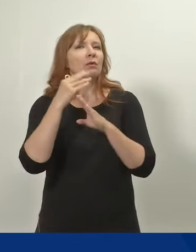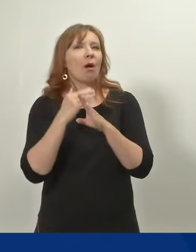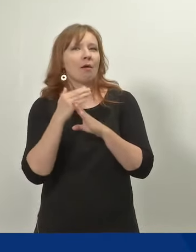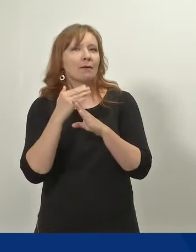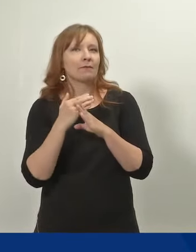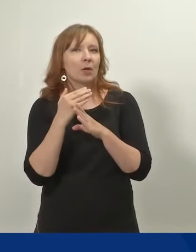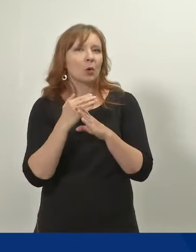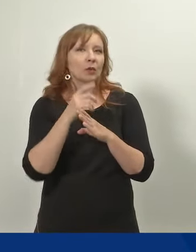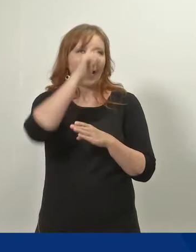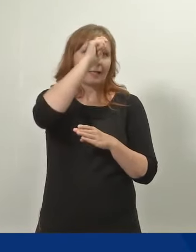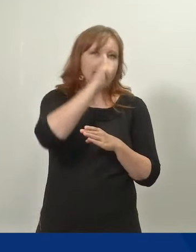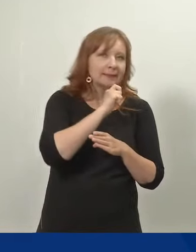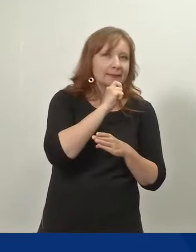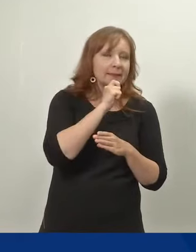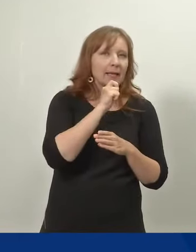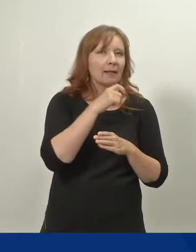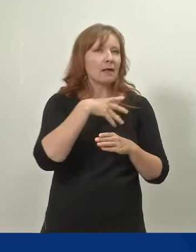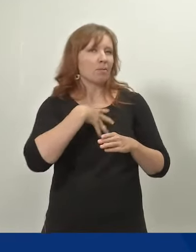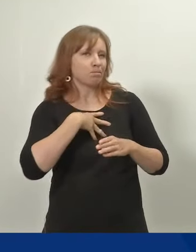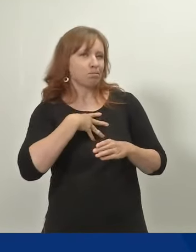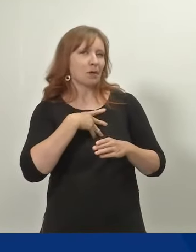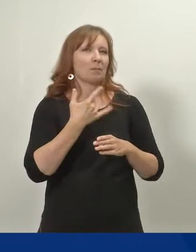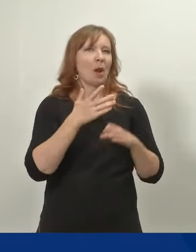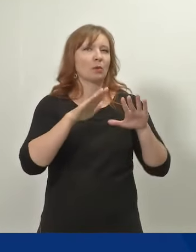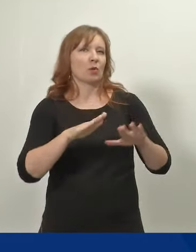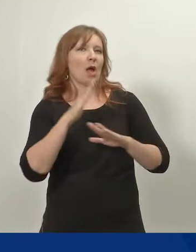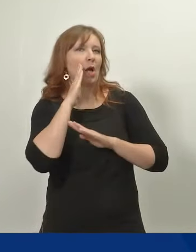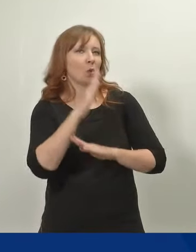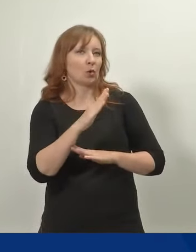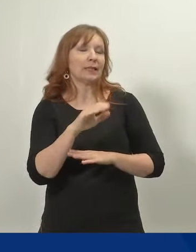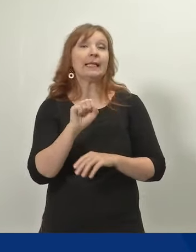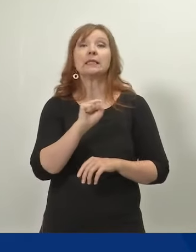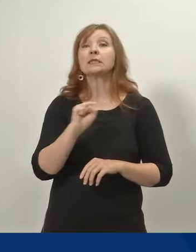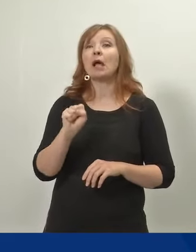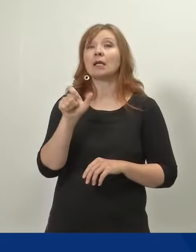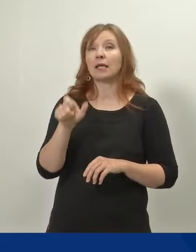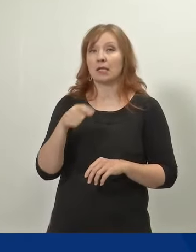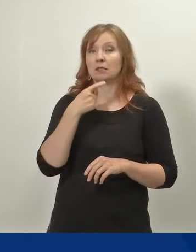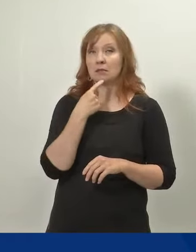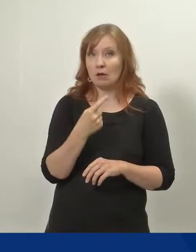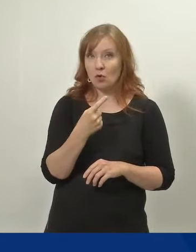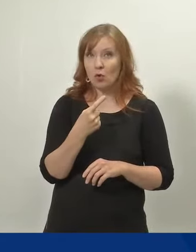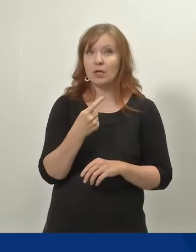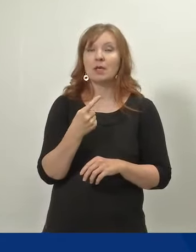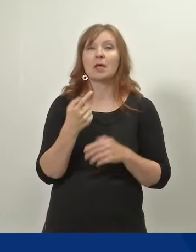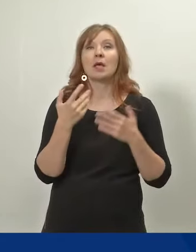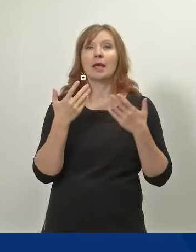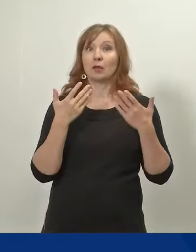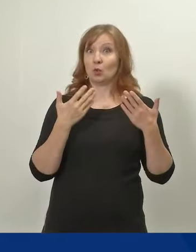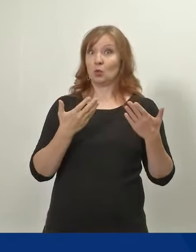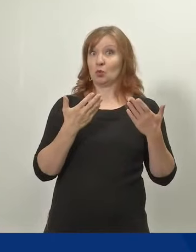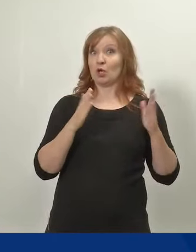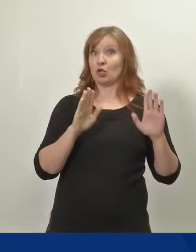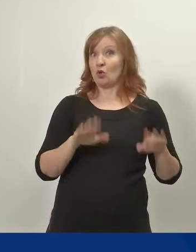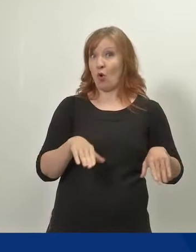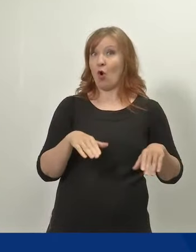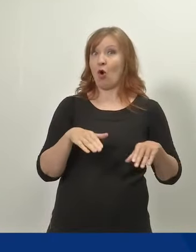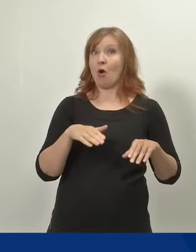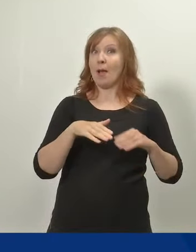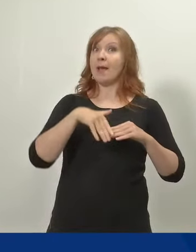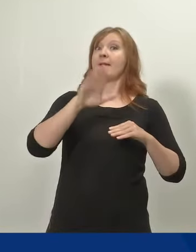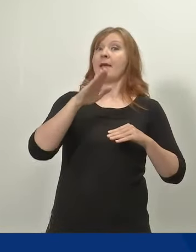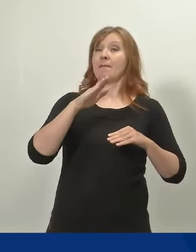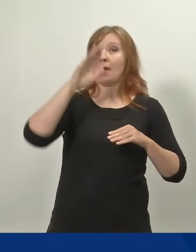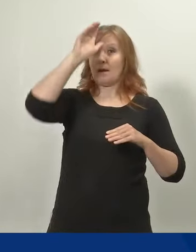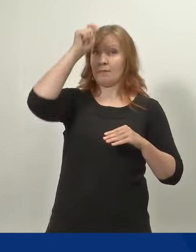kuinka paljon isät jäävät nyt kotiin? Sarkkinen tuossa kommentoikin, että nykyään enemmän ollaan halukkaita